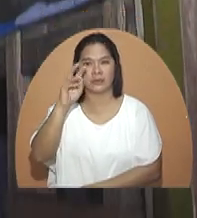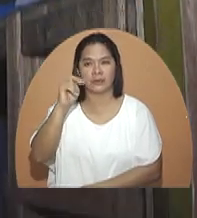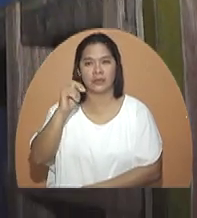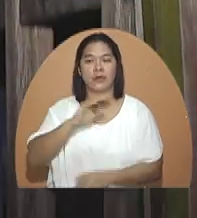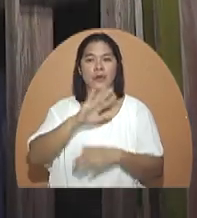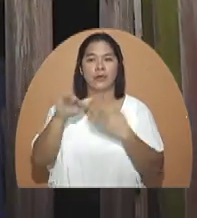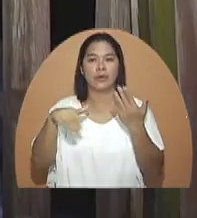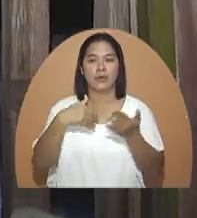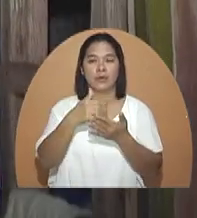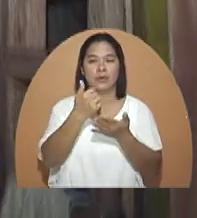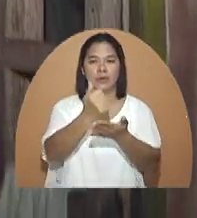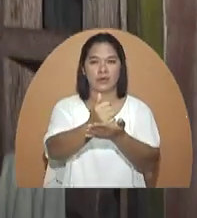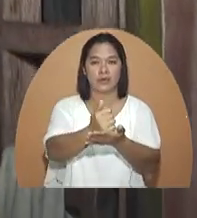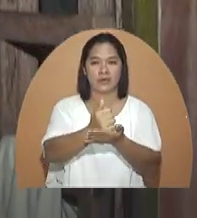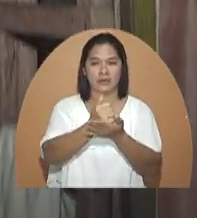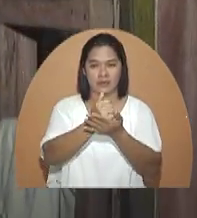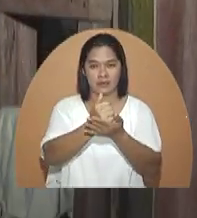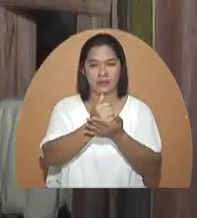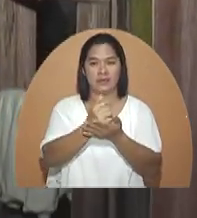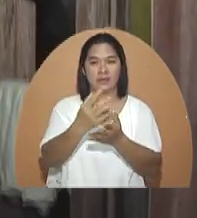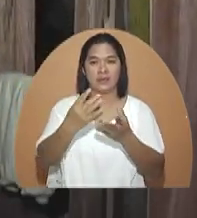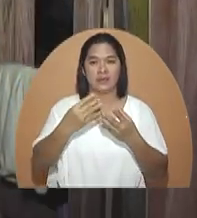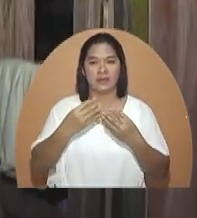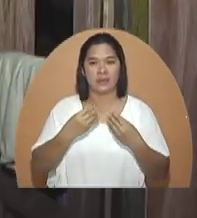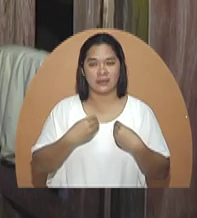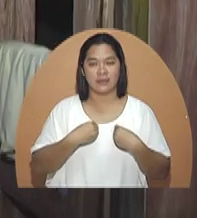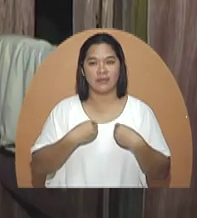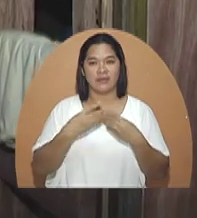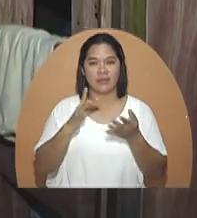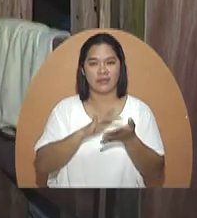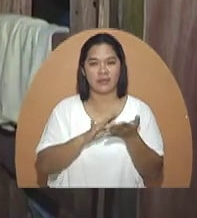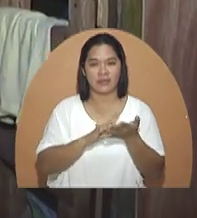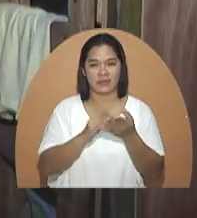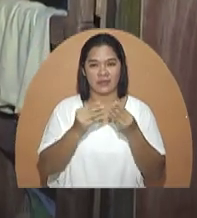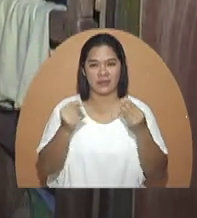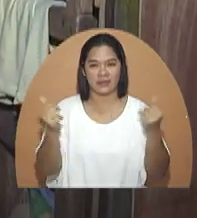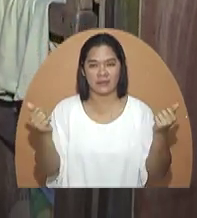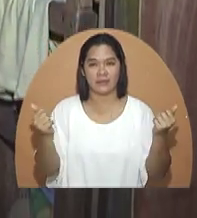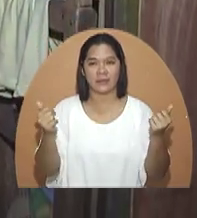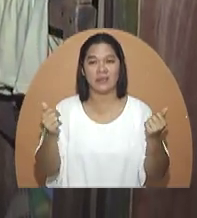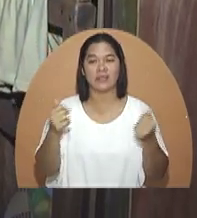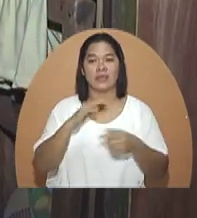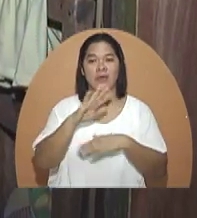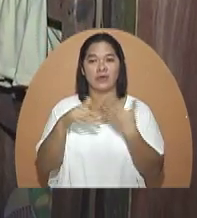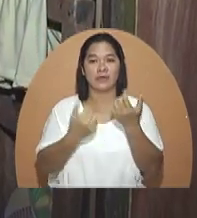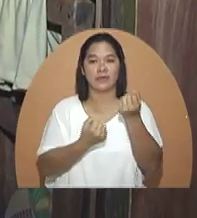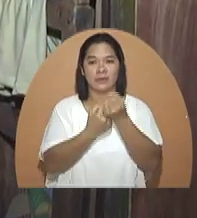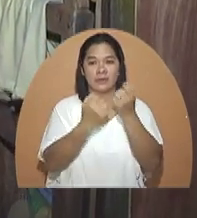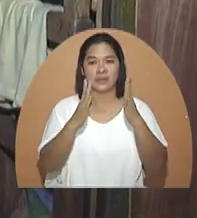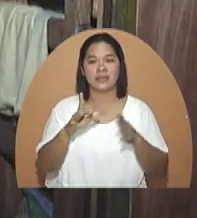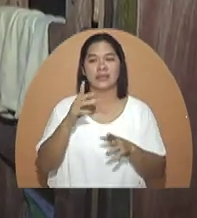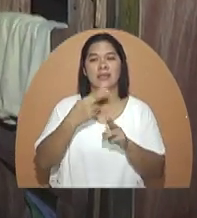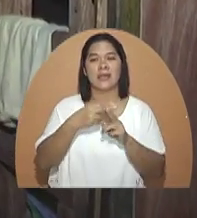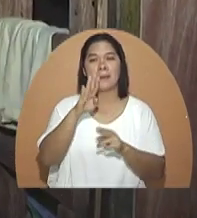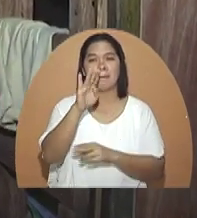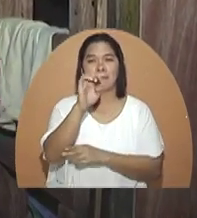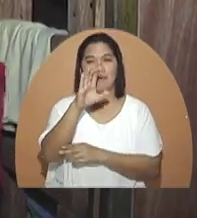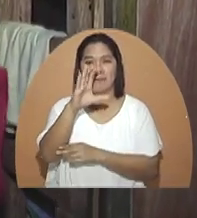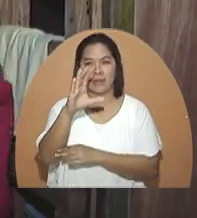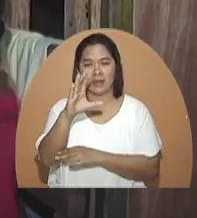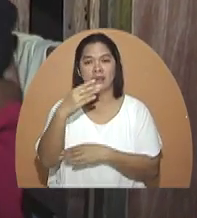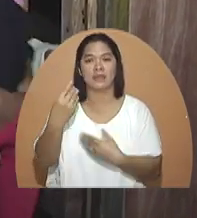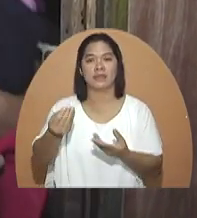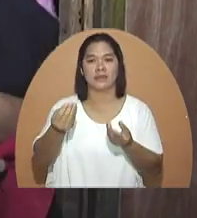At sa lahat ng tulong na kanyang nakamit para sa kanyang pagpapagamot at sa kanyang sponsor na si Tita Beck